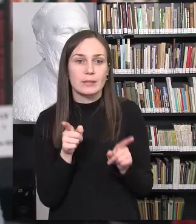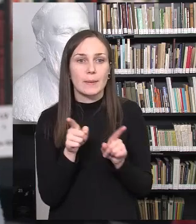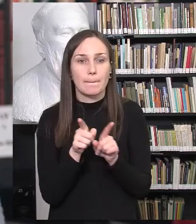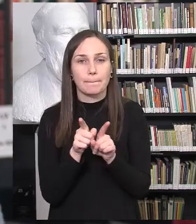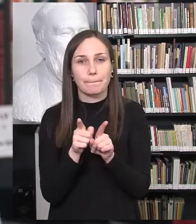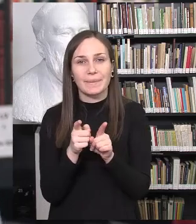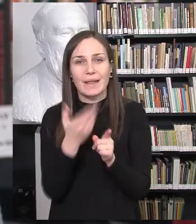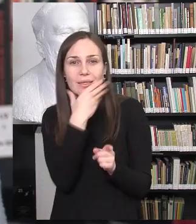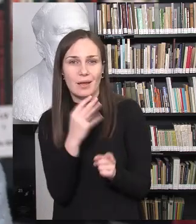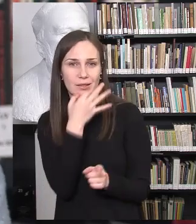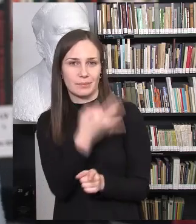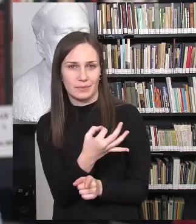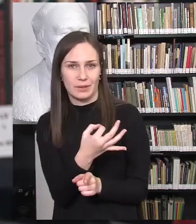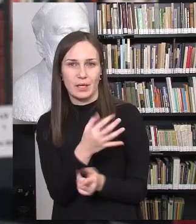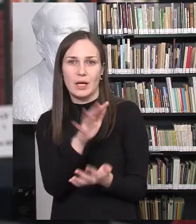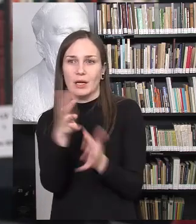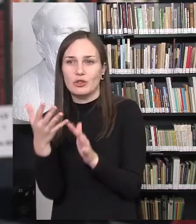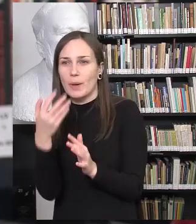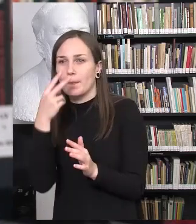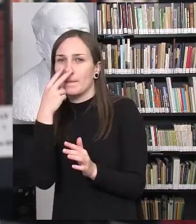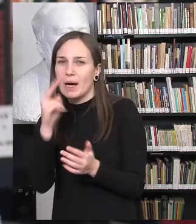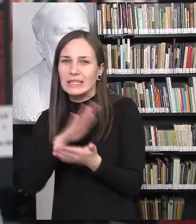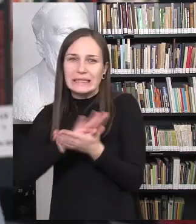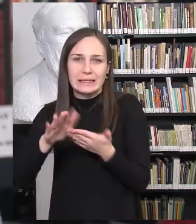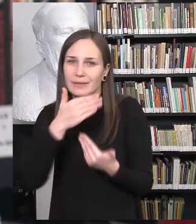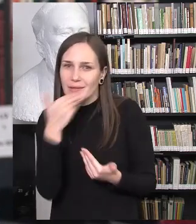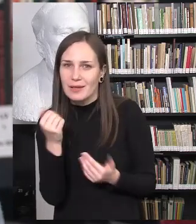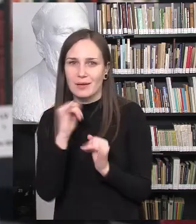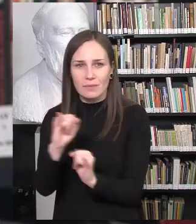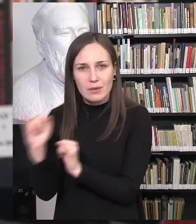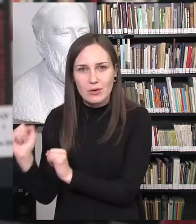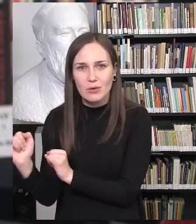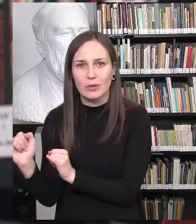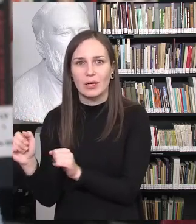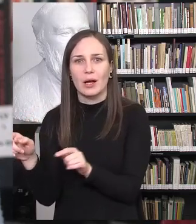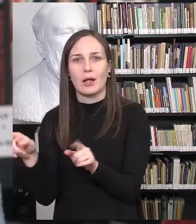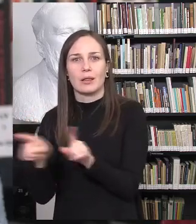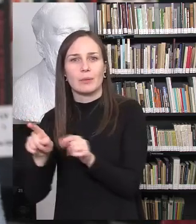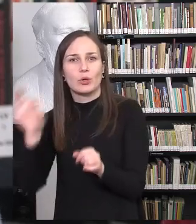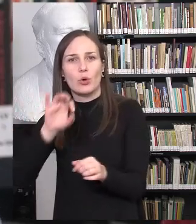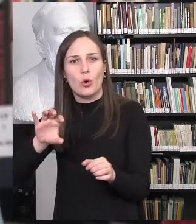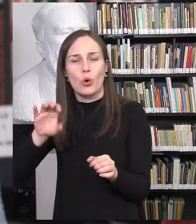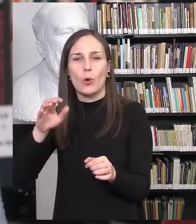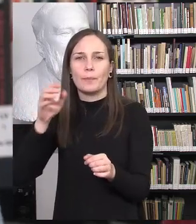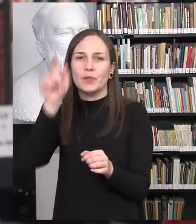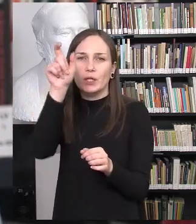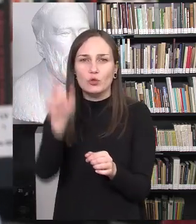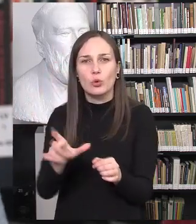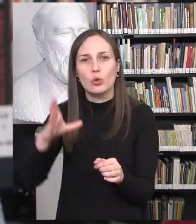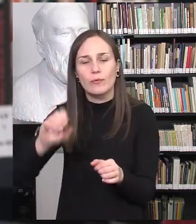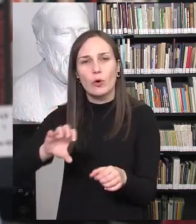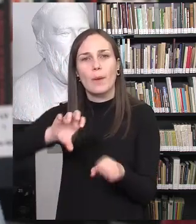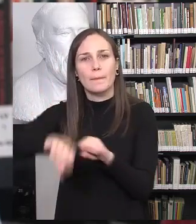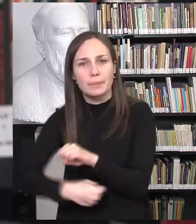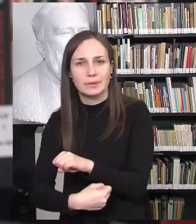dalykus. Mes kažką tai matom nešvaraus, negero, galbūt dar tvirkinamo kūno, to toko